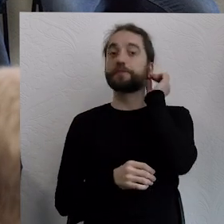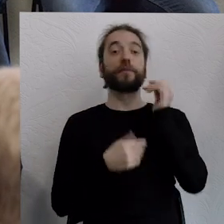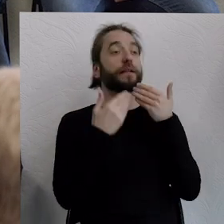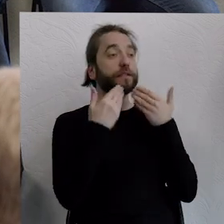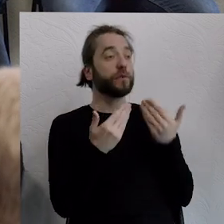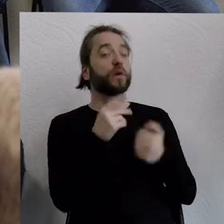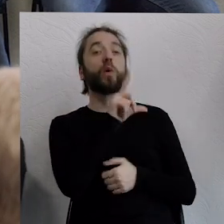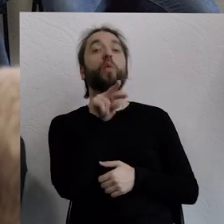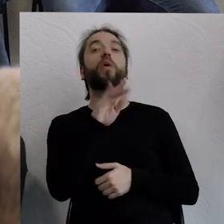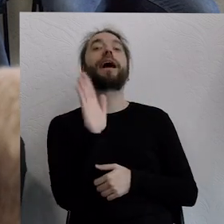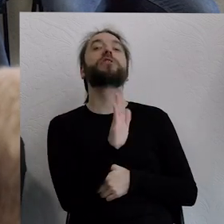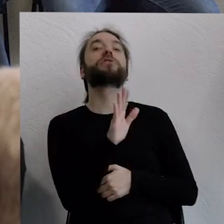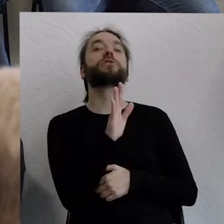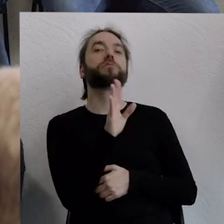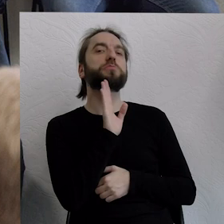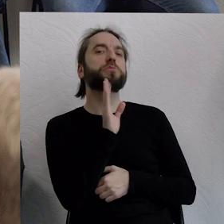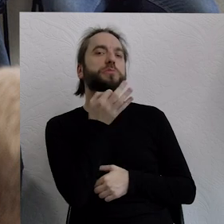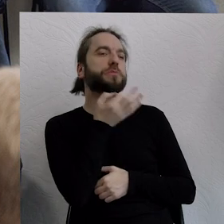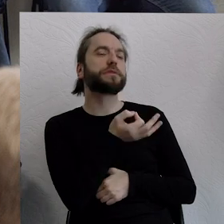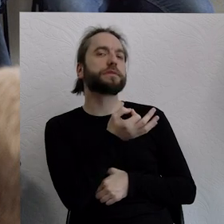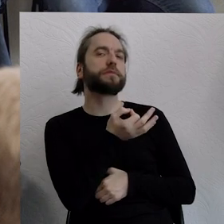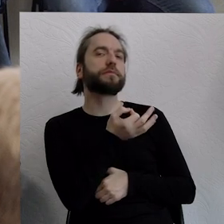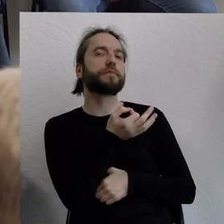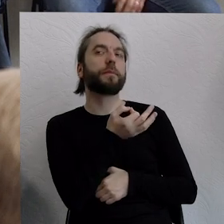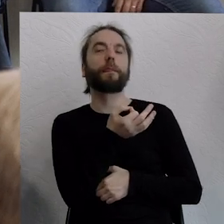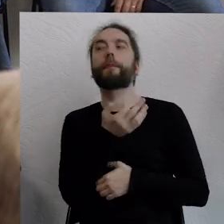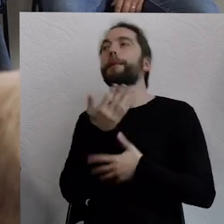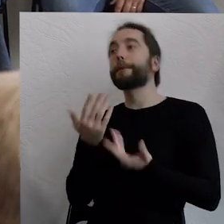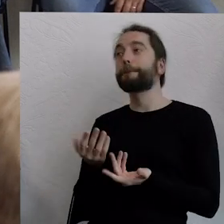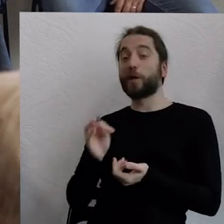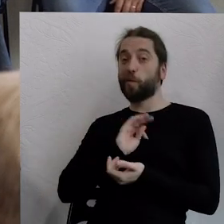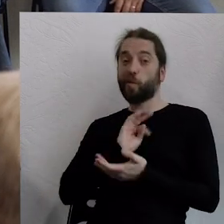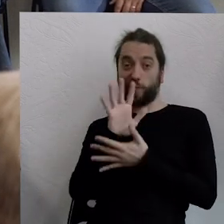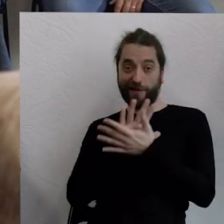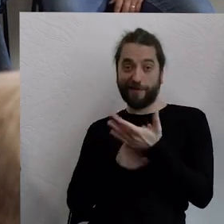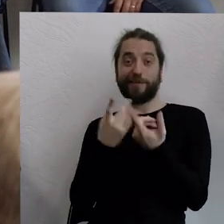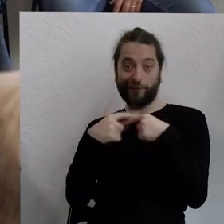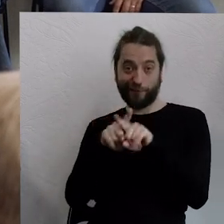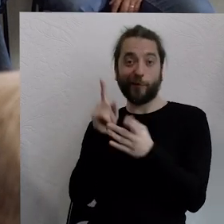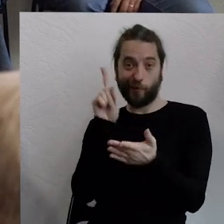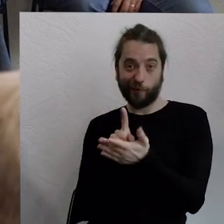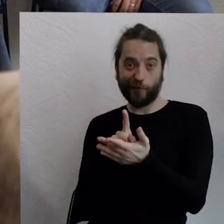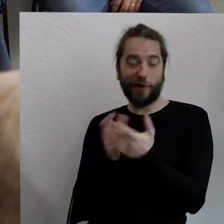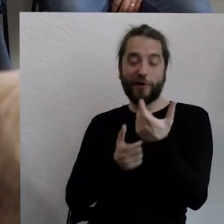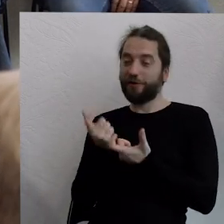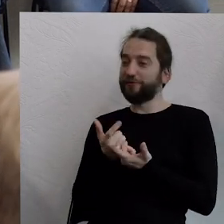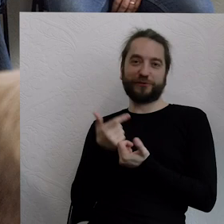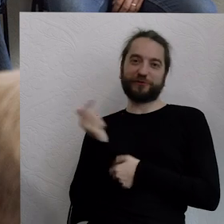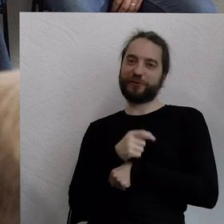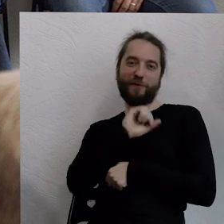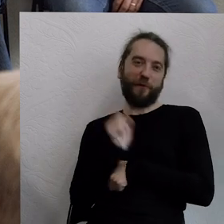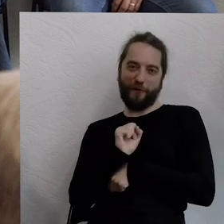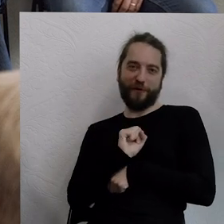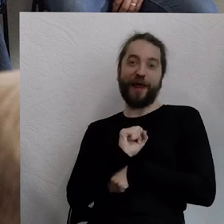Łukasz, podobne pytanie. Okej, żeby mój scenariusz się ziścił, tak naprawdę nie musimy nic robić lub